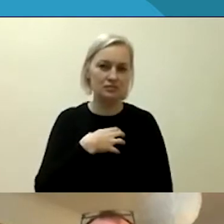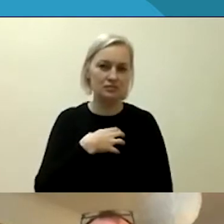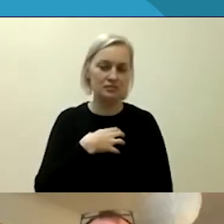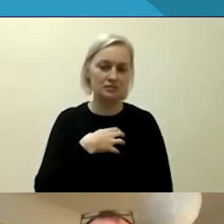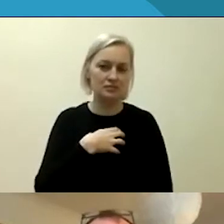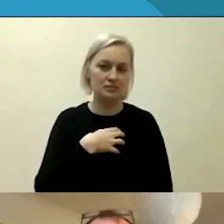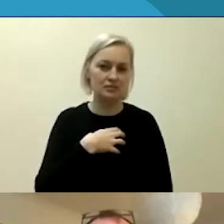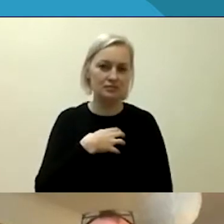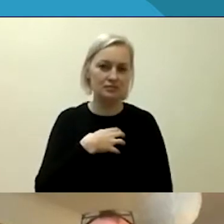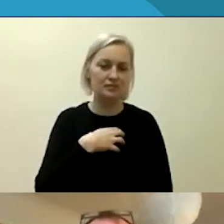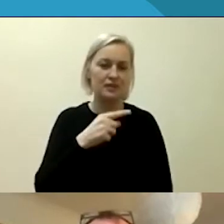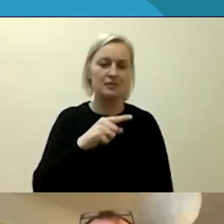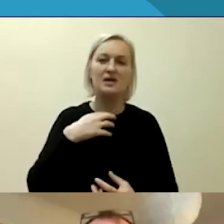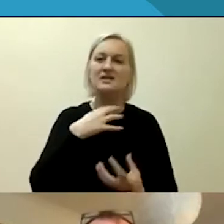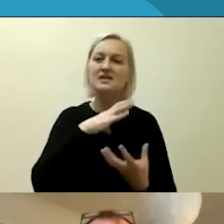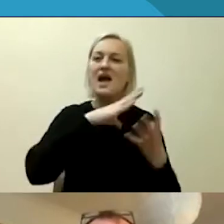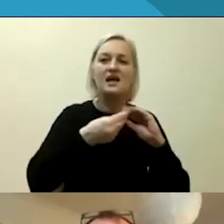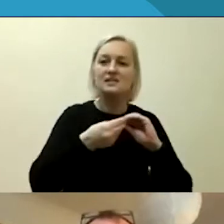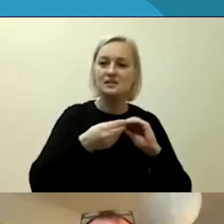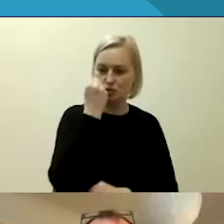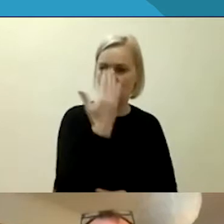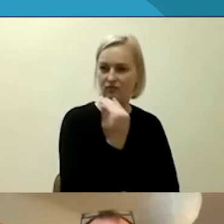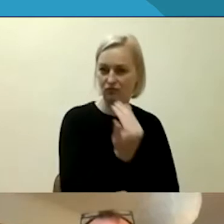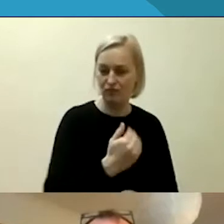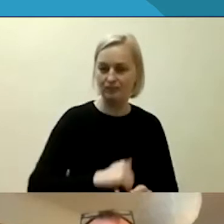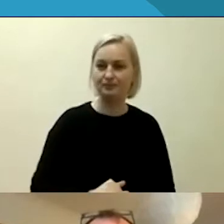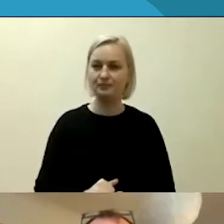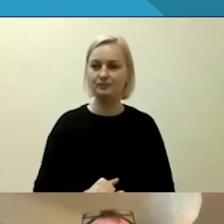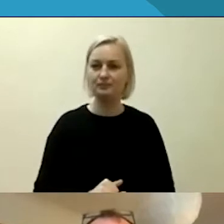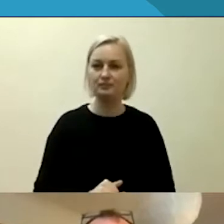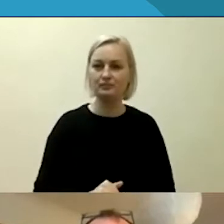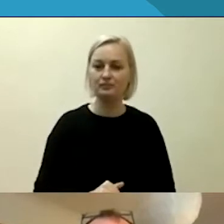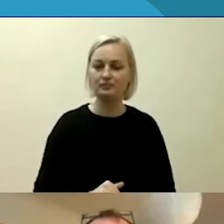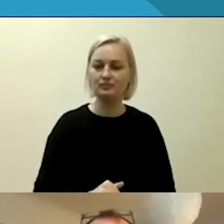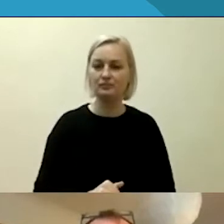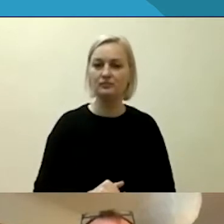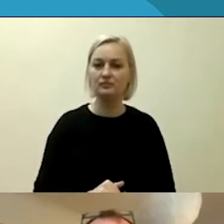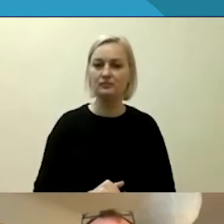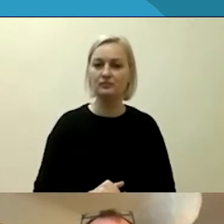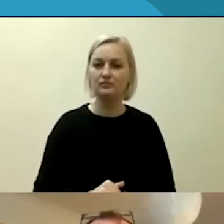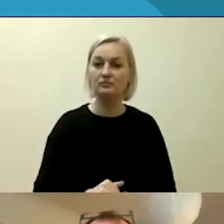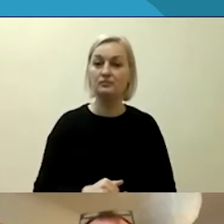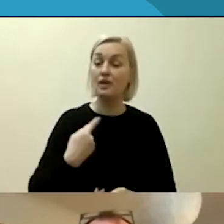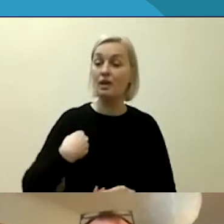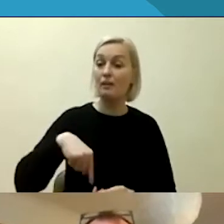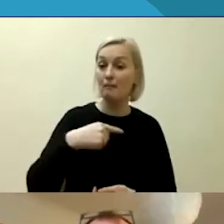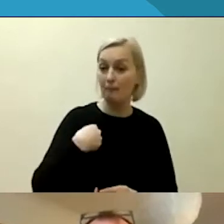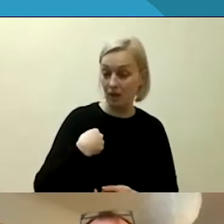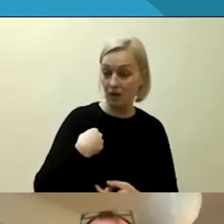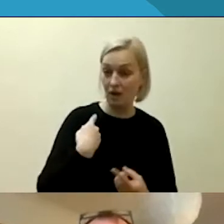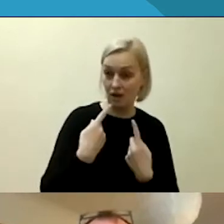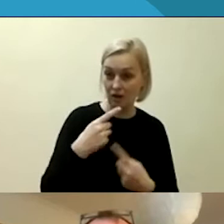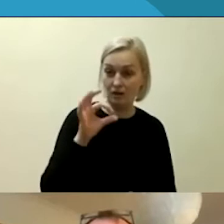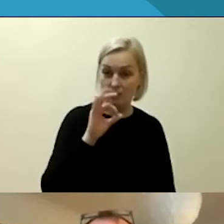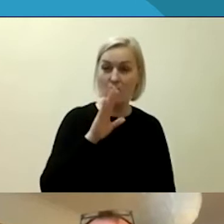esmę. Komet mes kalbame apie neapykantos